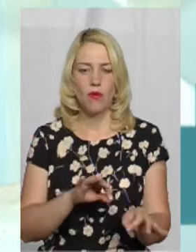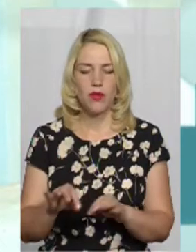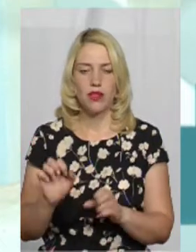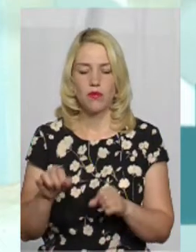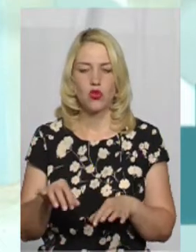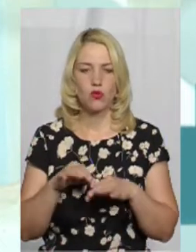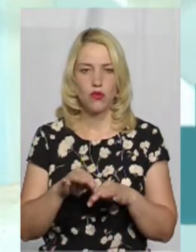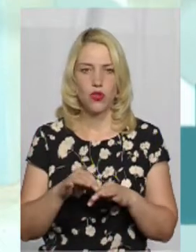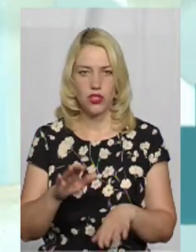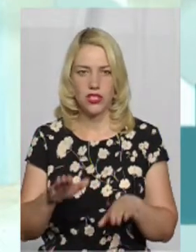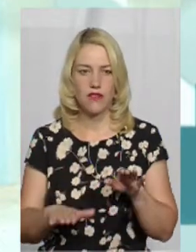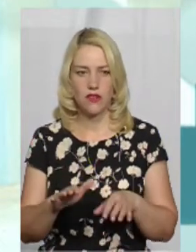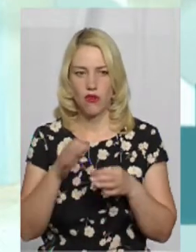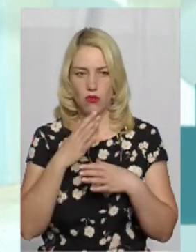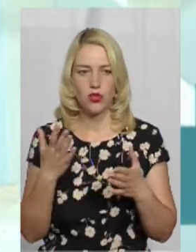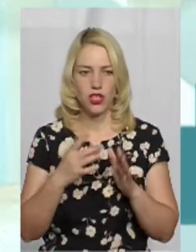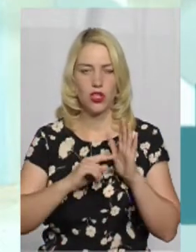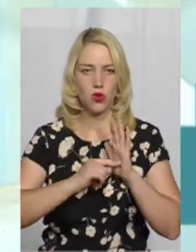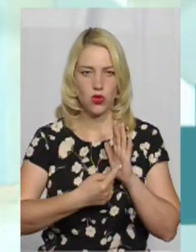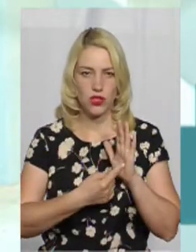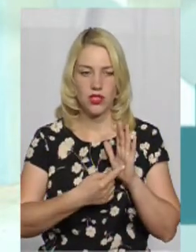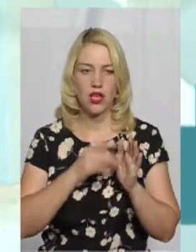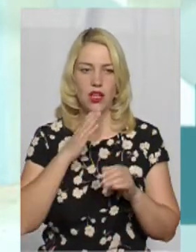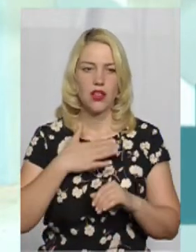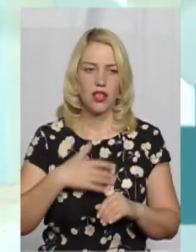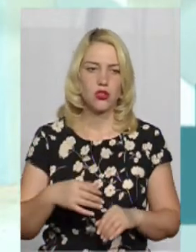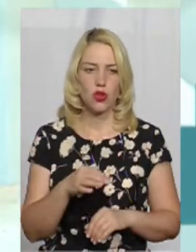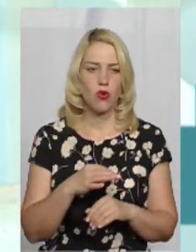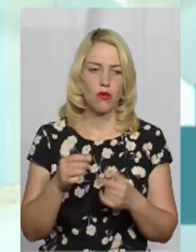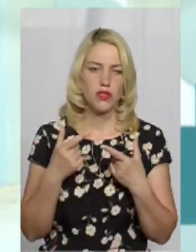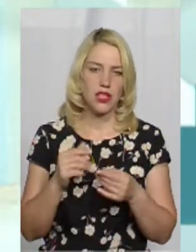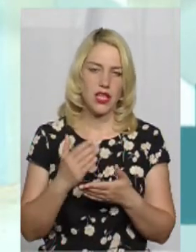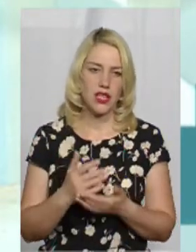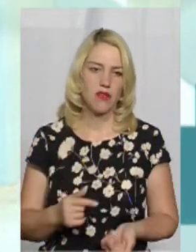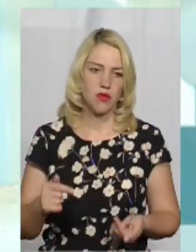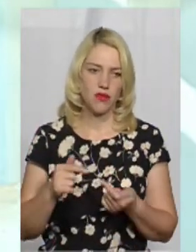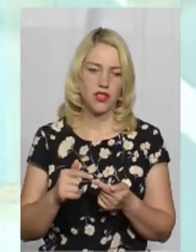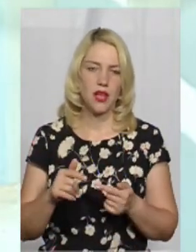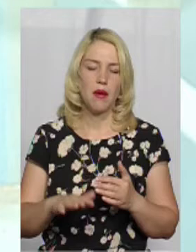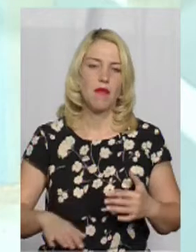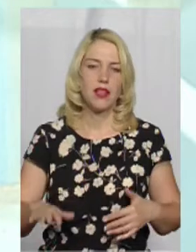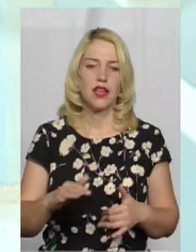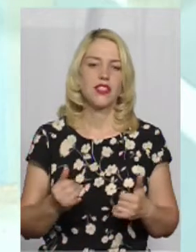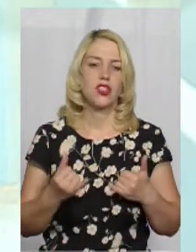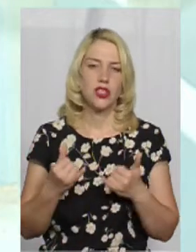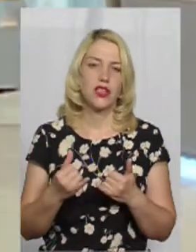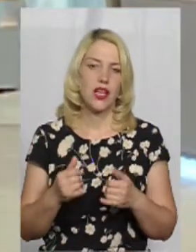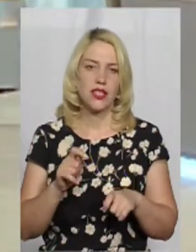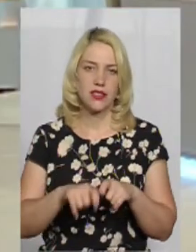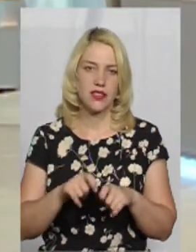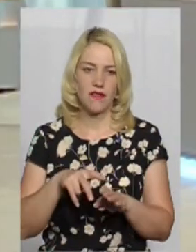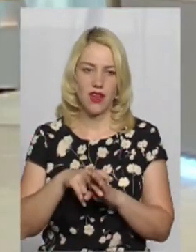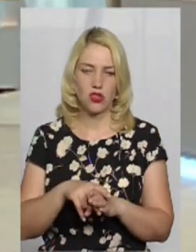зважування фактично в будь-якій точці нашої області, де є відповідний майданчик для здійснення габаритно-габаритного контролю.